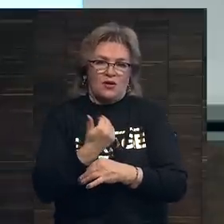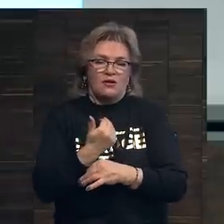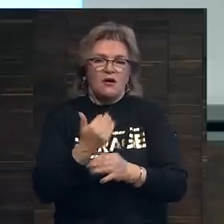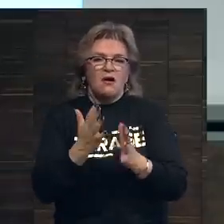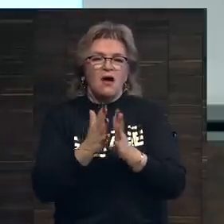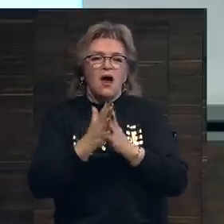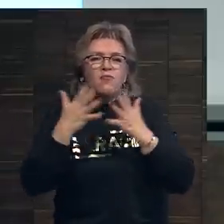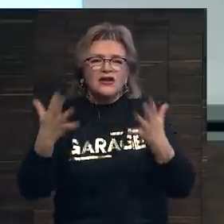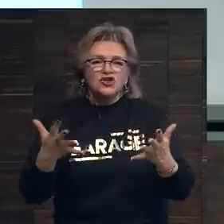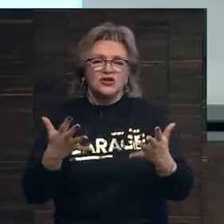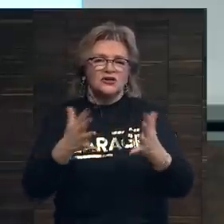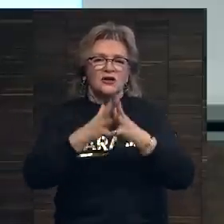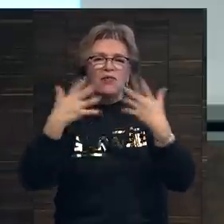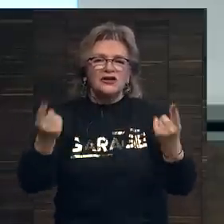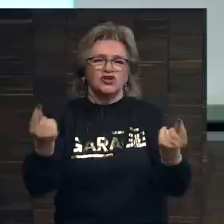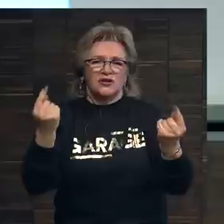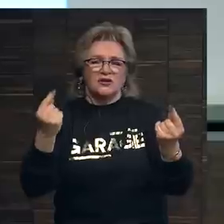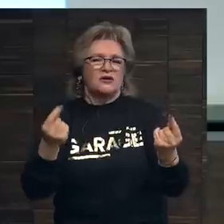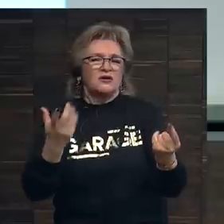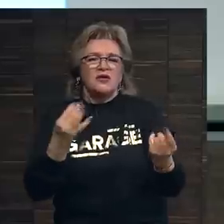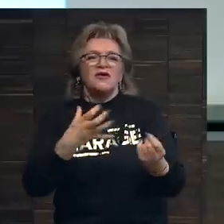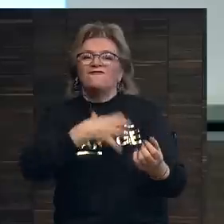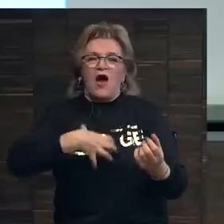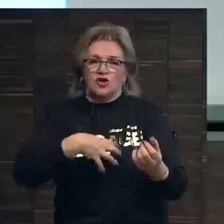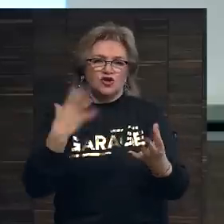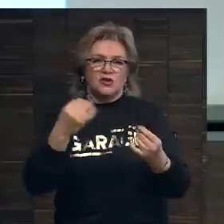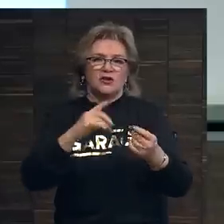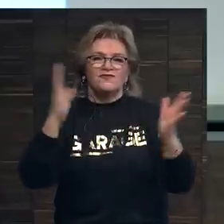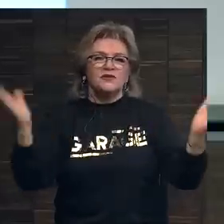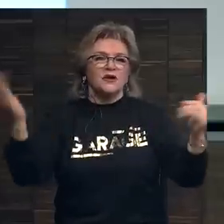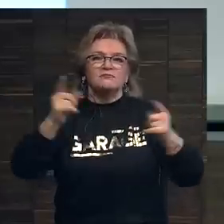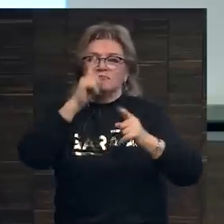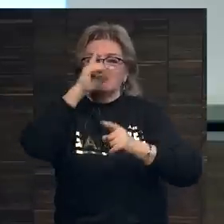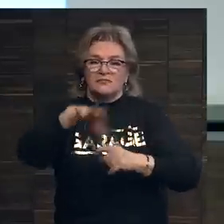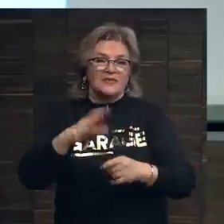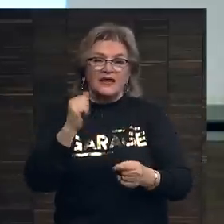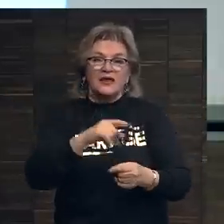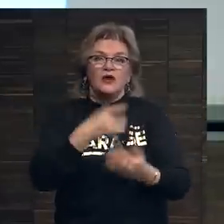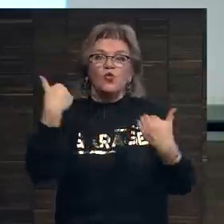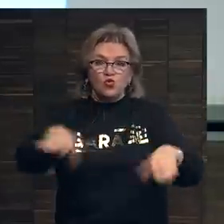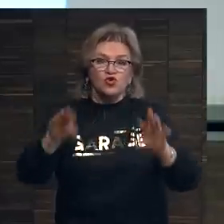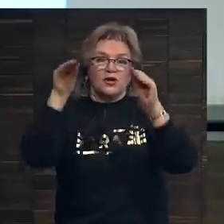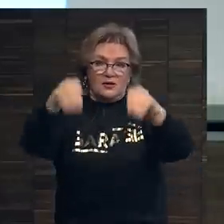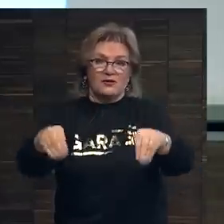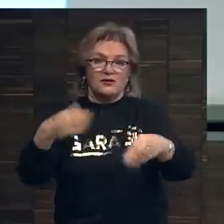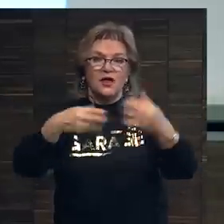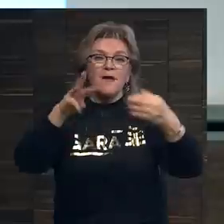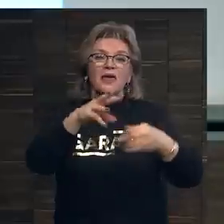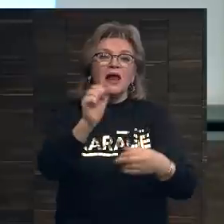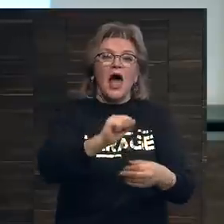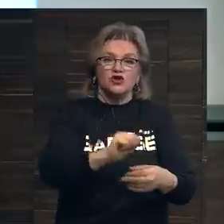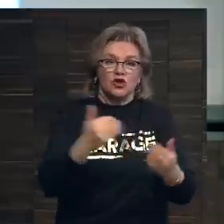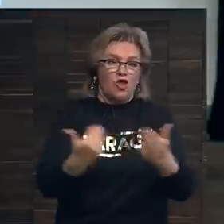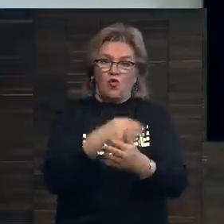Большие важные шедевры все в музеях и частных коллекциях. И старые мастера ведь больше не создают произведения искусства. Микеланджело ведь новые